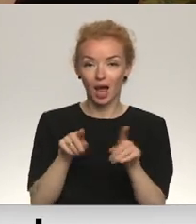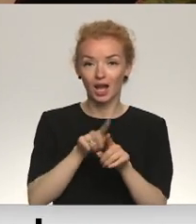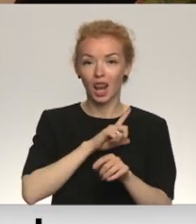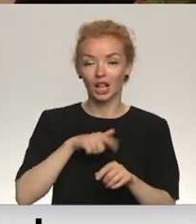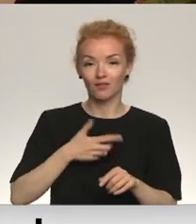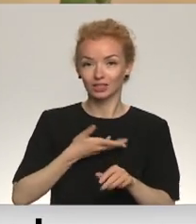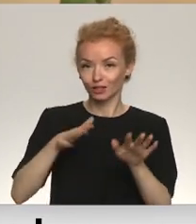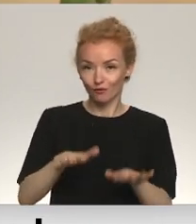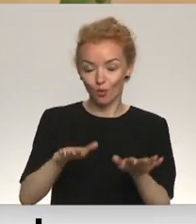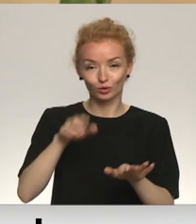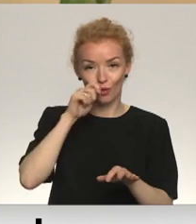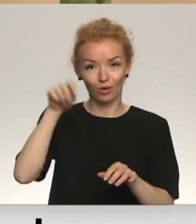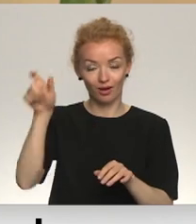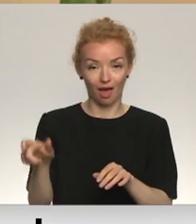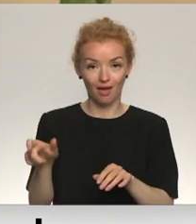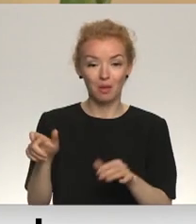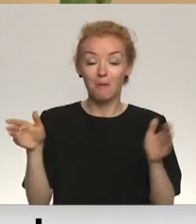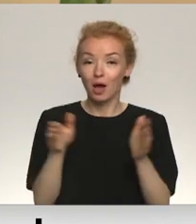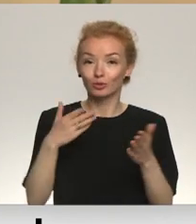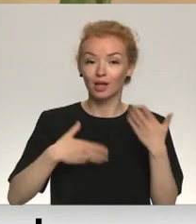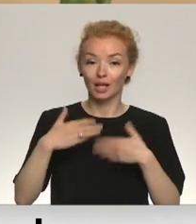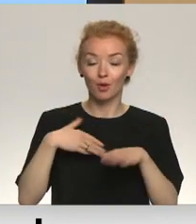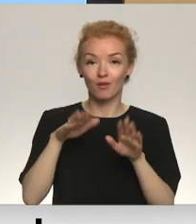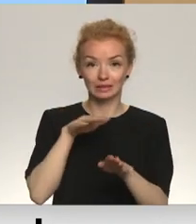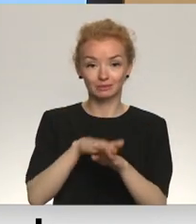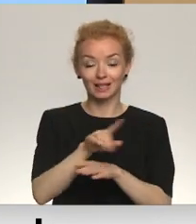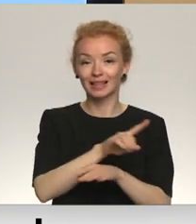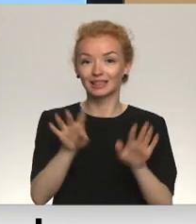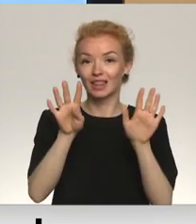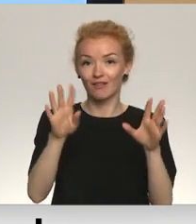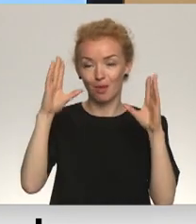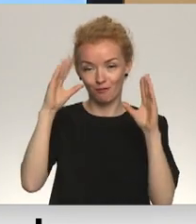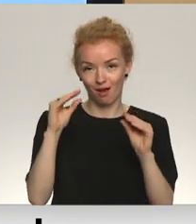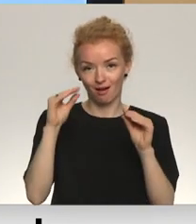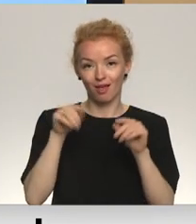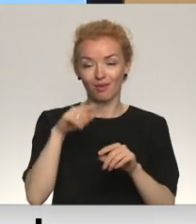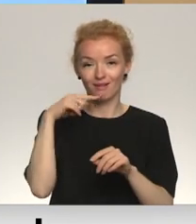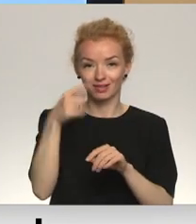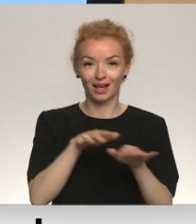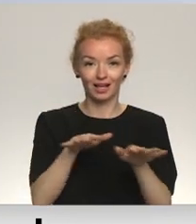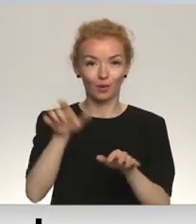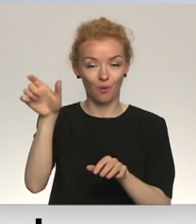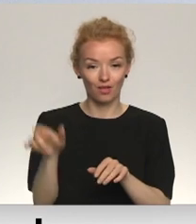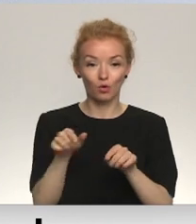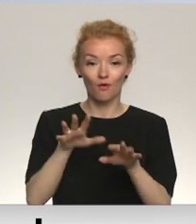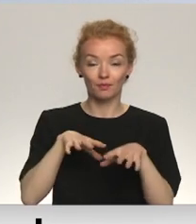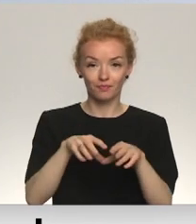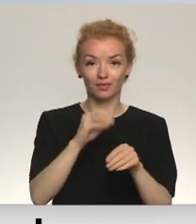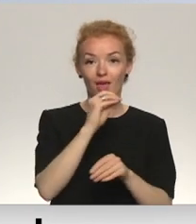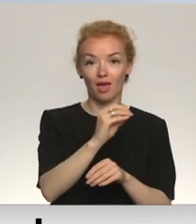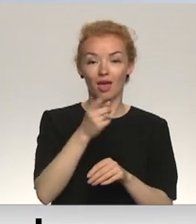dzīvojošie Ukraiņi. Nelielo eksāmeni šodien vēl var pildīt līdz deviņiem vakarā uzsvarīkotāji. To var izdarīt mājaslapā